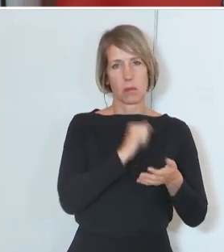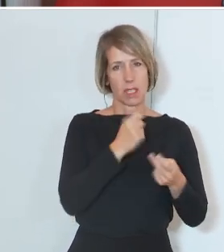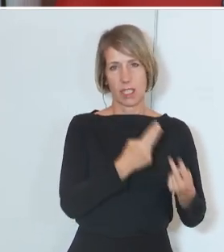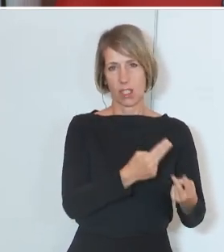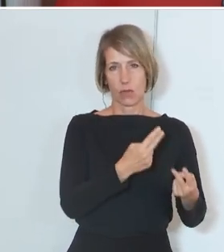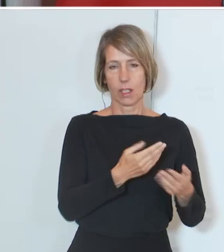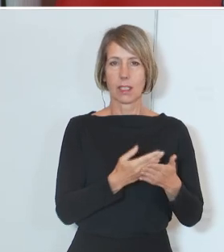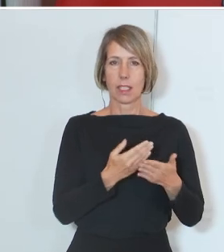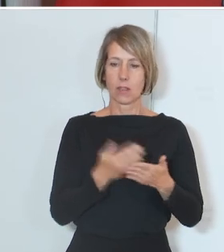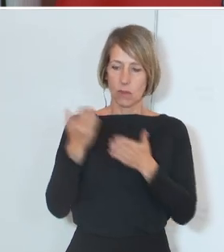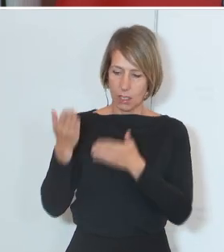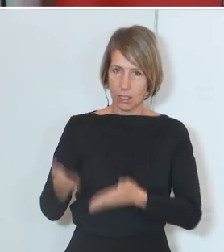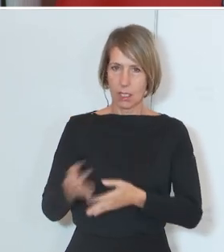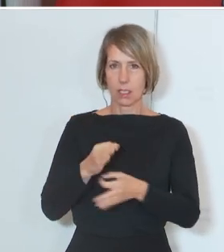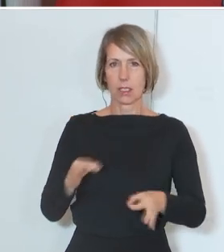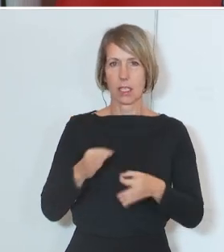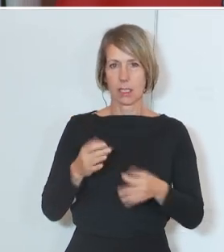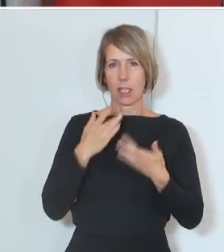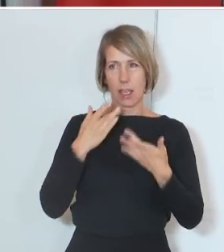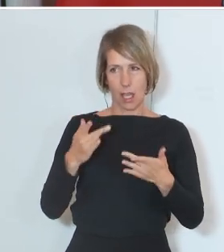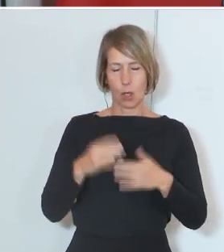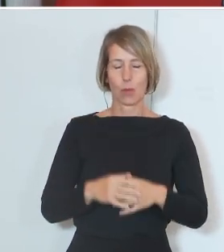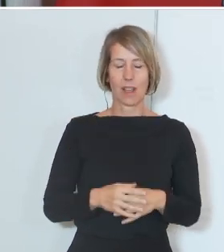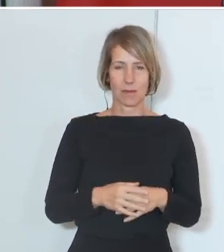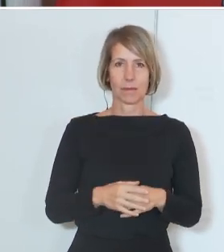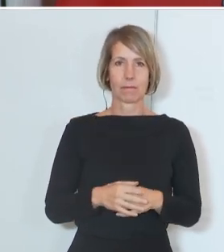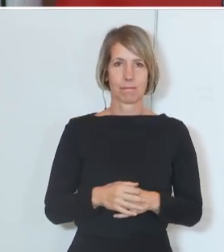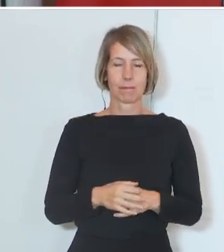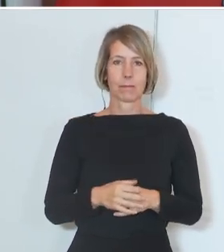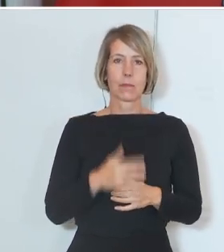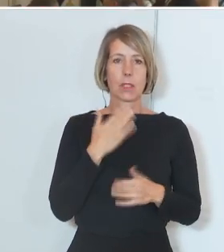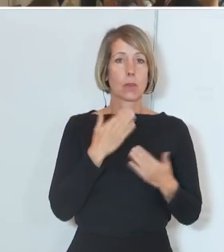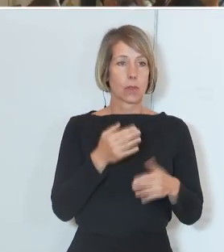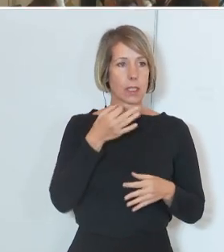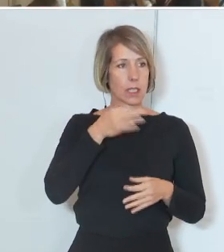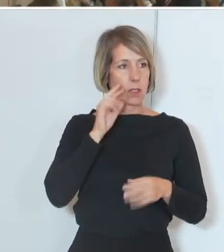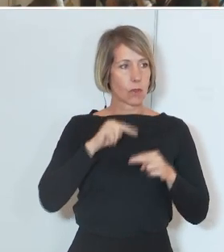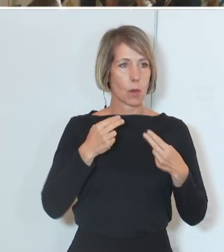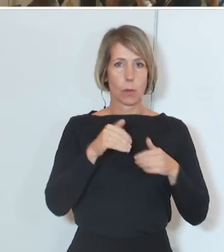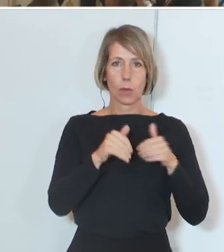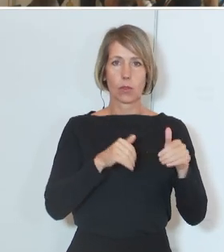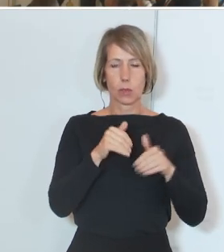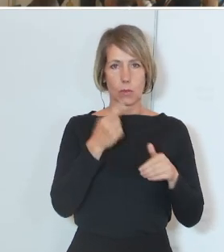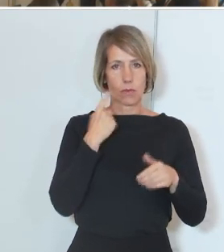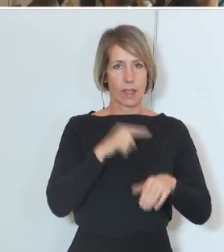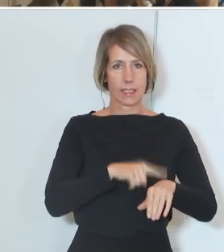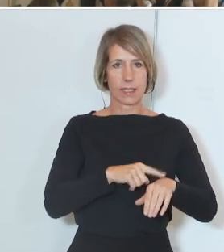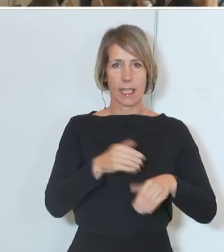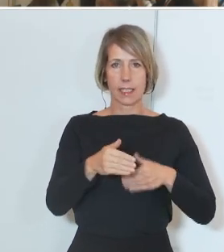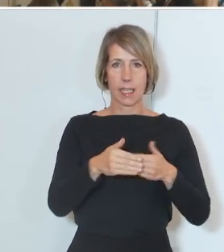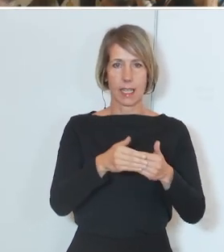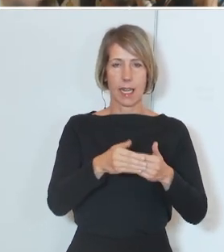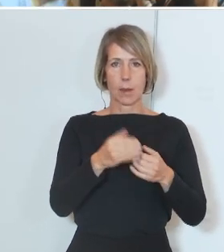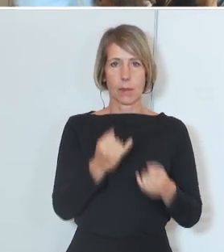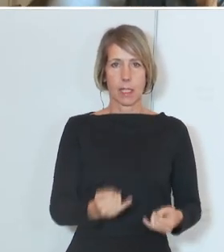Und insofern bin ich dir hier sehr zu Dank verpflichtet. Vielen Dank, Frau Bundesministerin. Aufgrund der fortgeschrittenen Zeit haben wir noch die